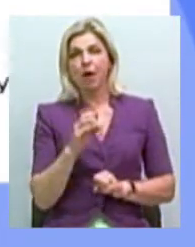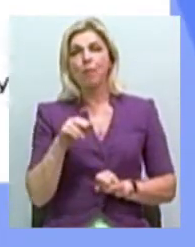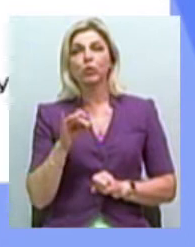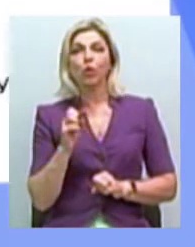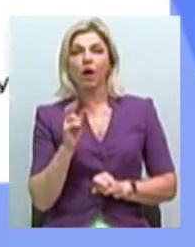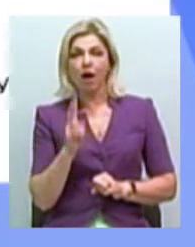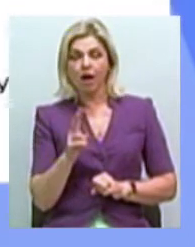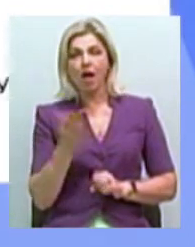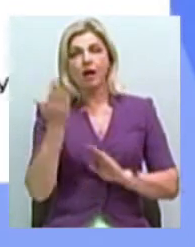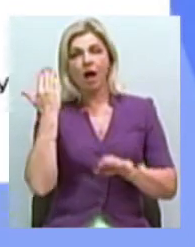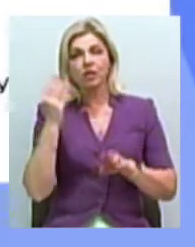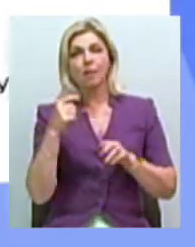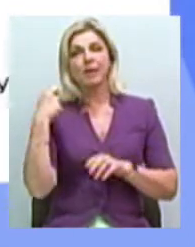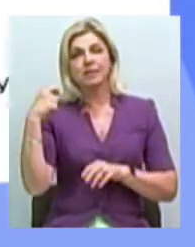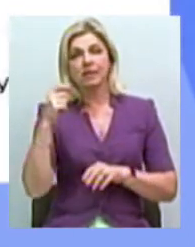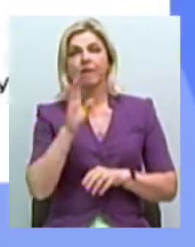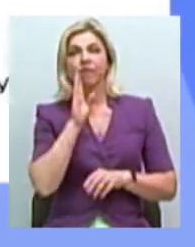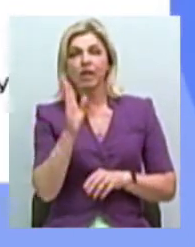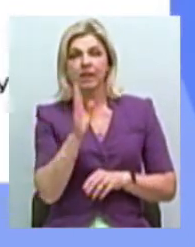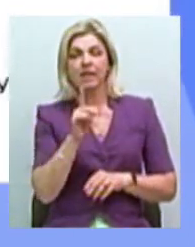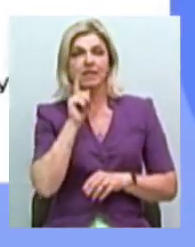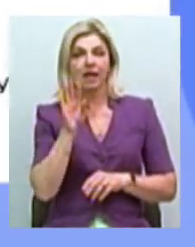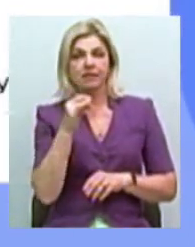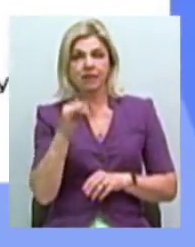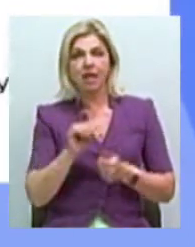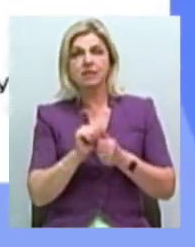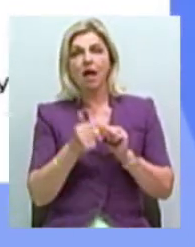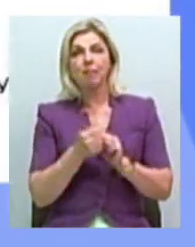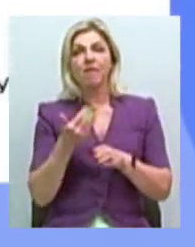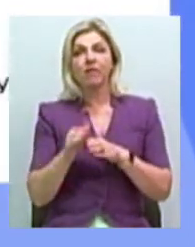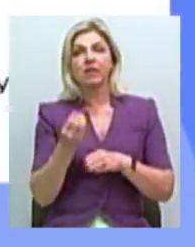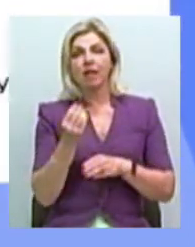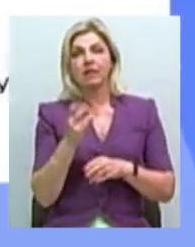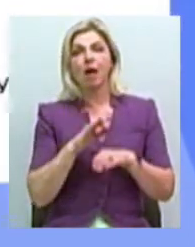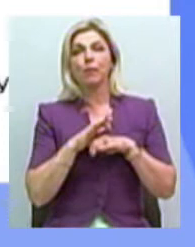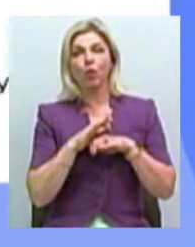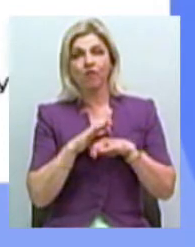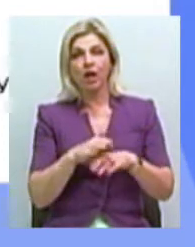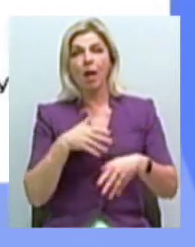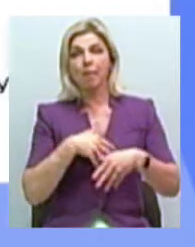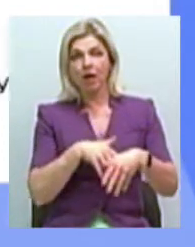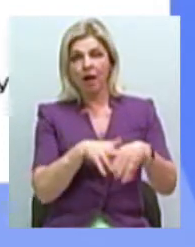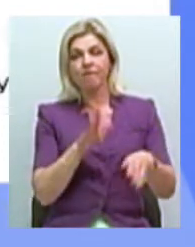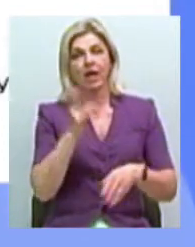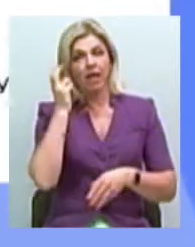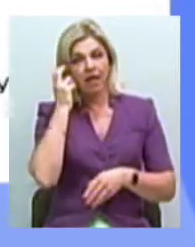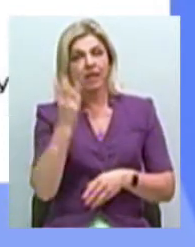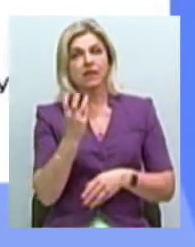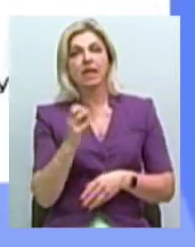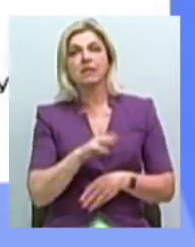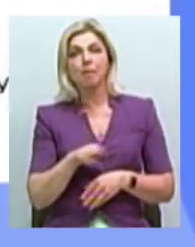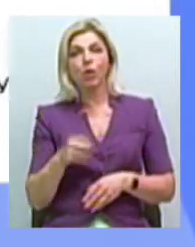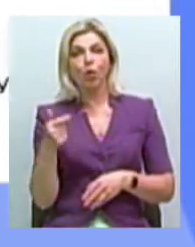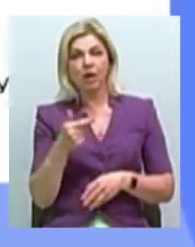Раніше президент Володимир Зеленський сказав, що замість виділення грошей на проведення параду в Києві 300 мільйонів